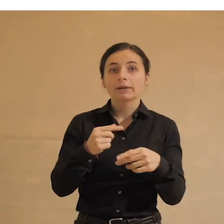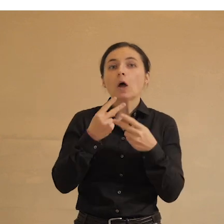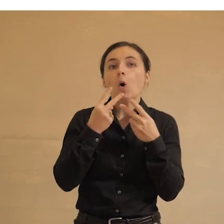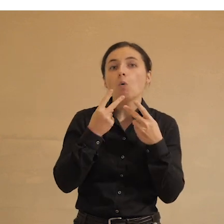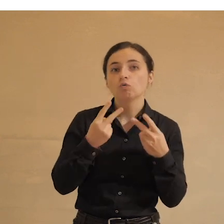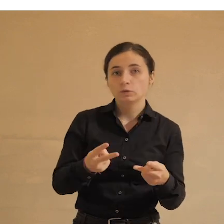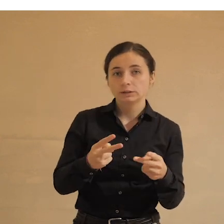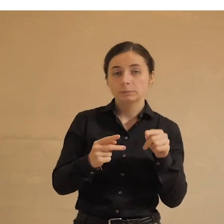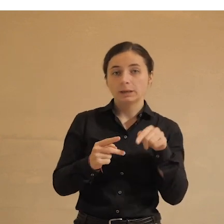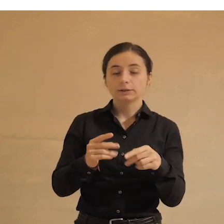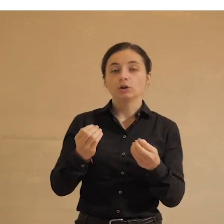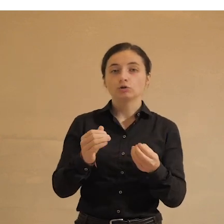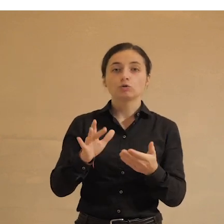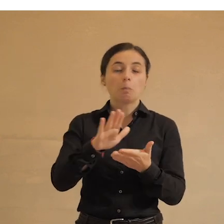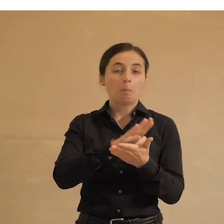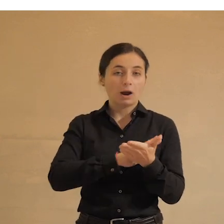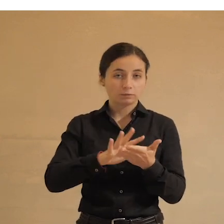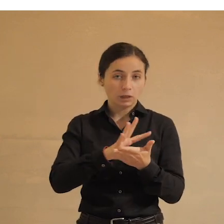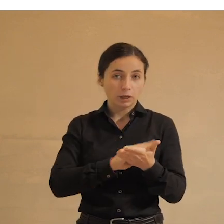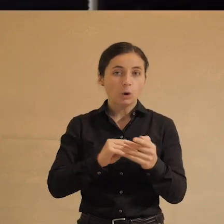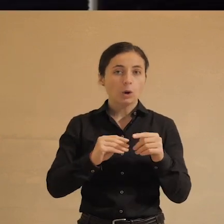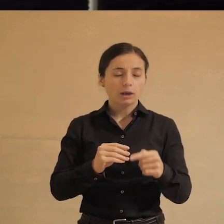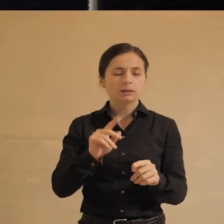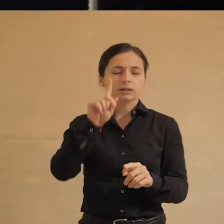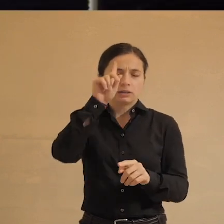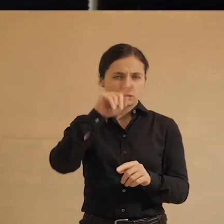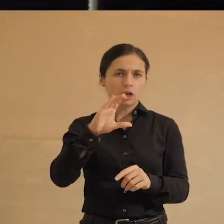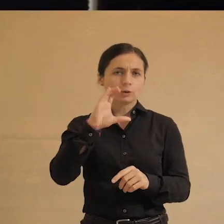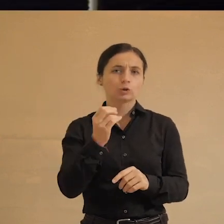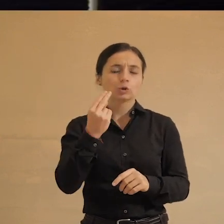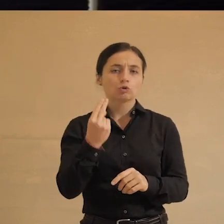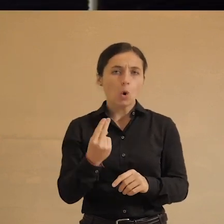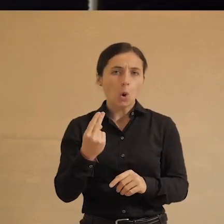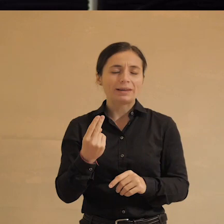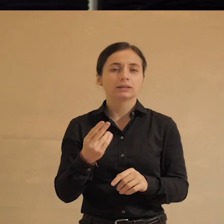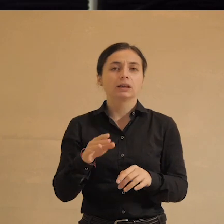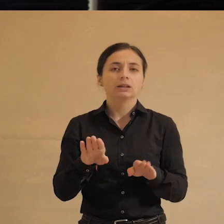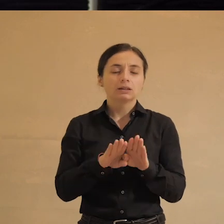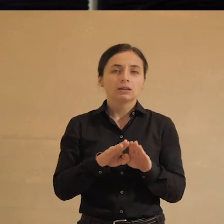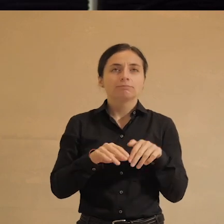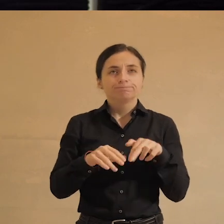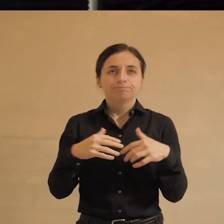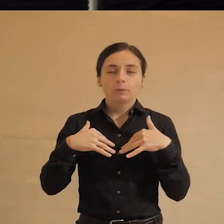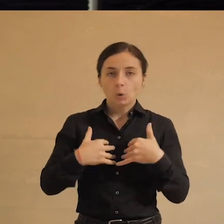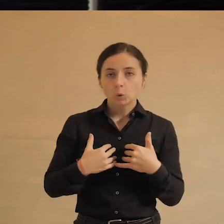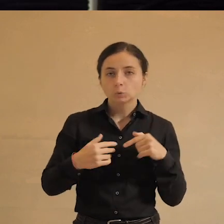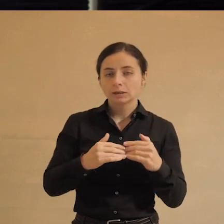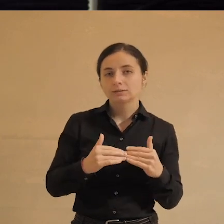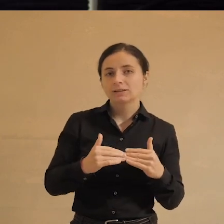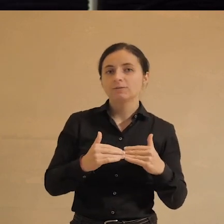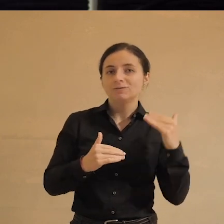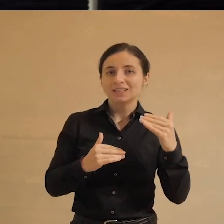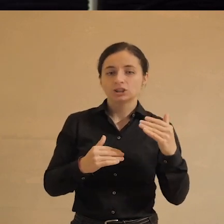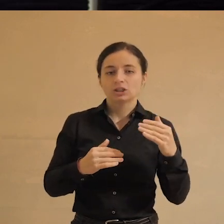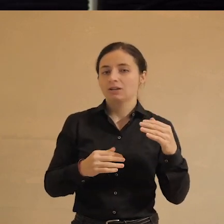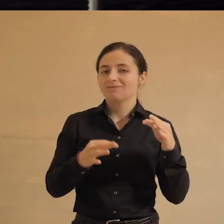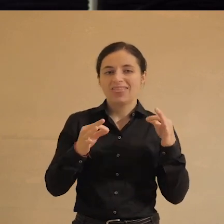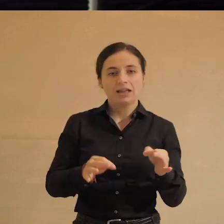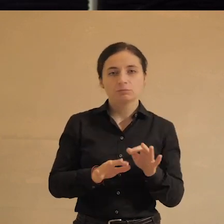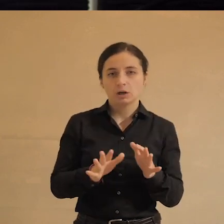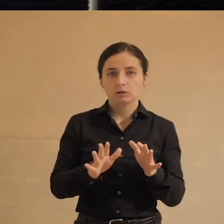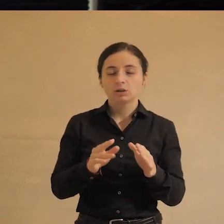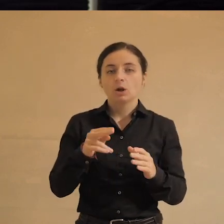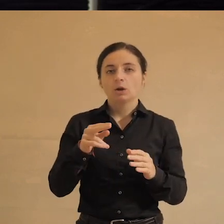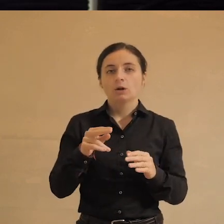увидим. Это, еще раз повторю, известно социологам, поэтому они ходят такие грустные. Это в высшей степени несправедливо абсолютно